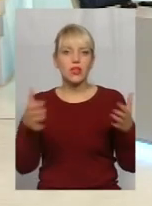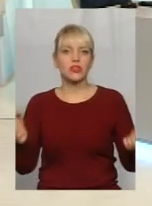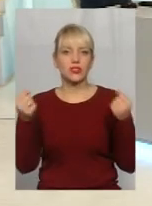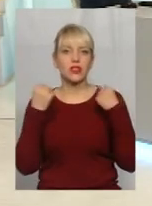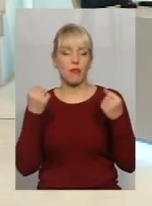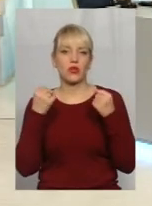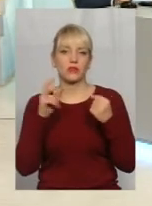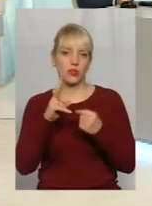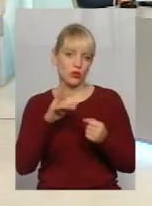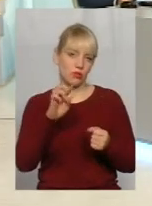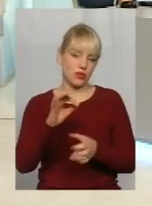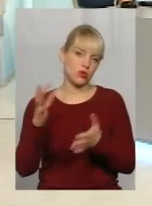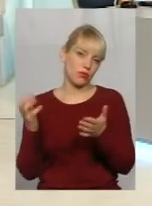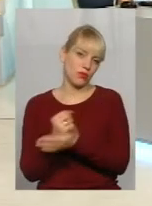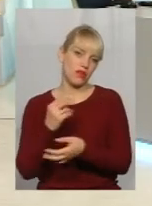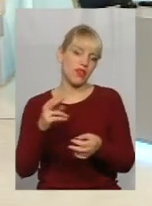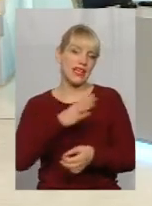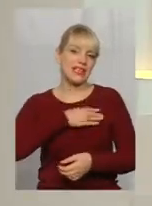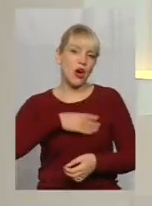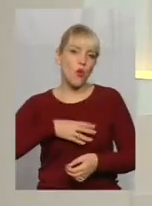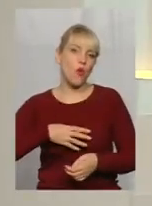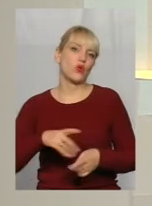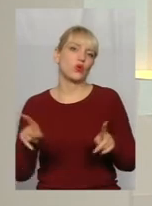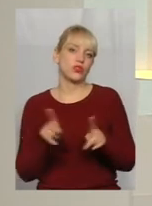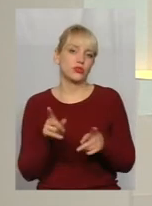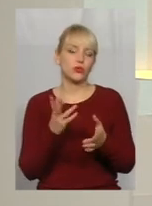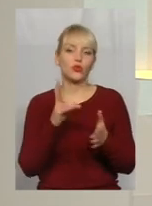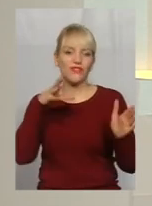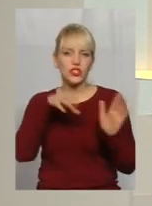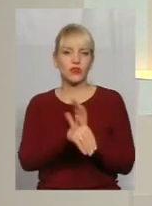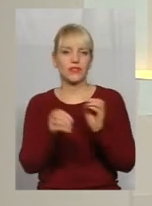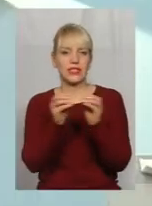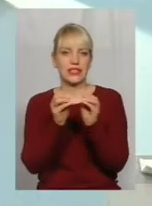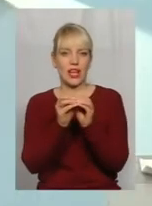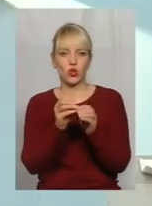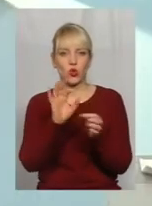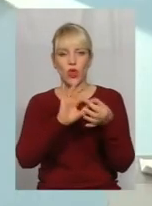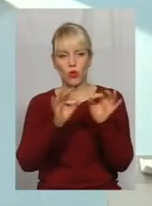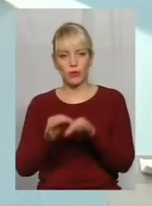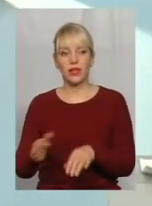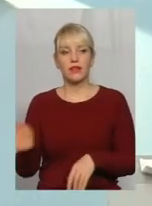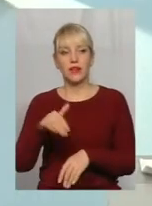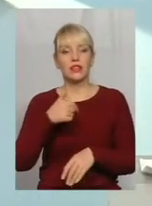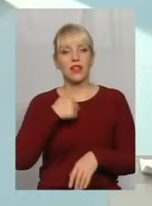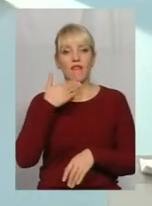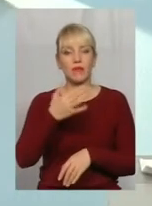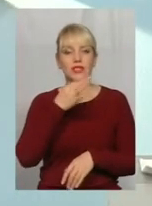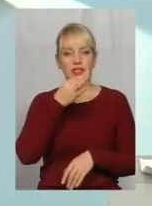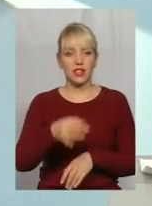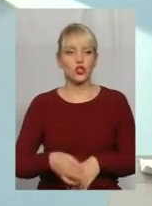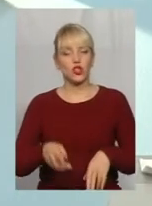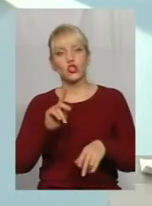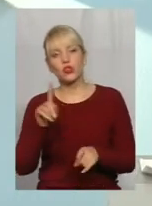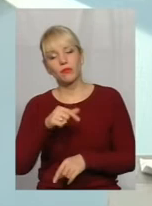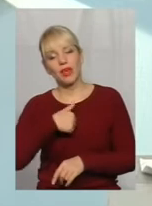будуть здобувати нагороди або бути в топ-10 на Олімпіаді? Давайте я скажу такий, що б я